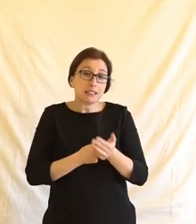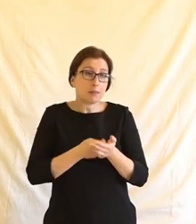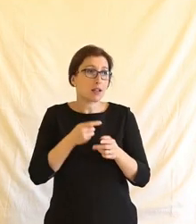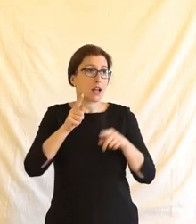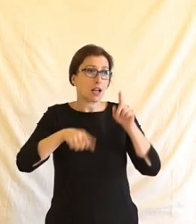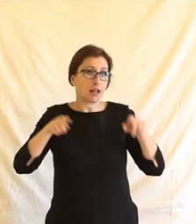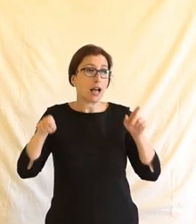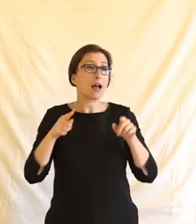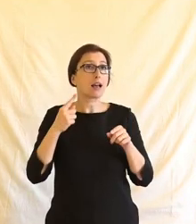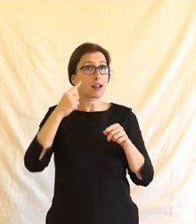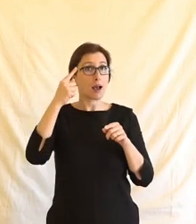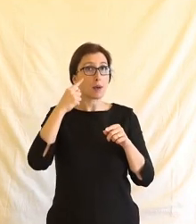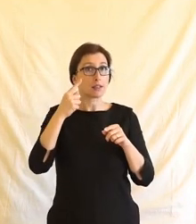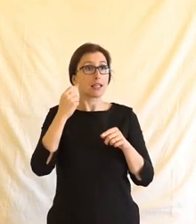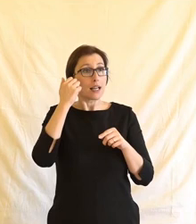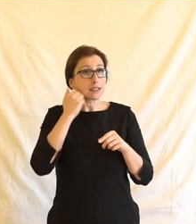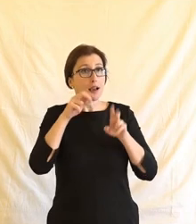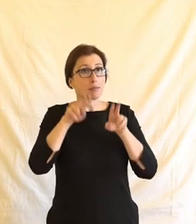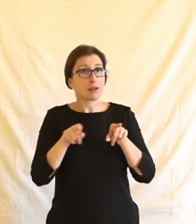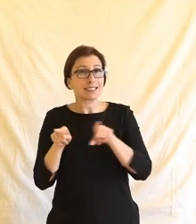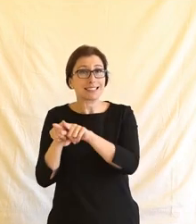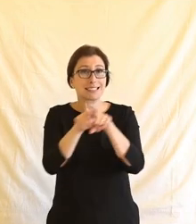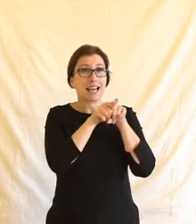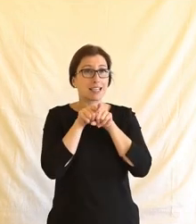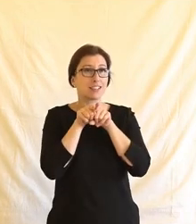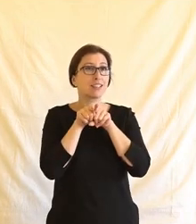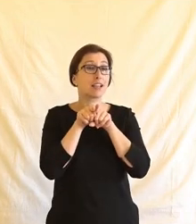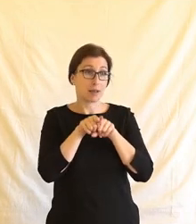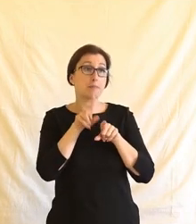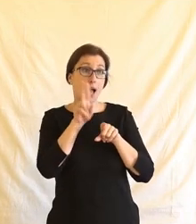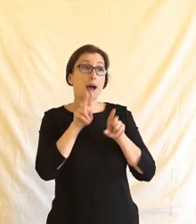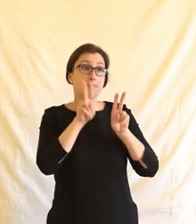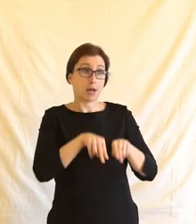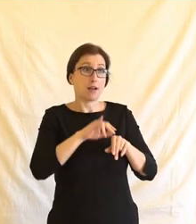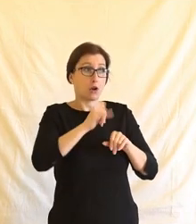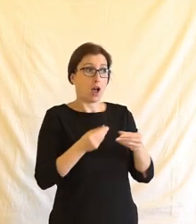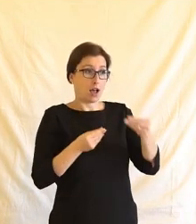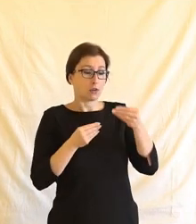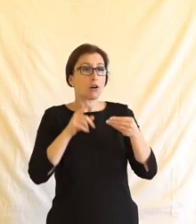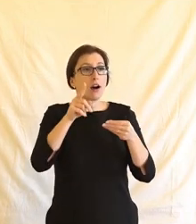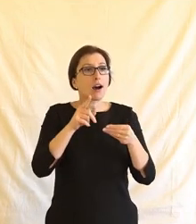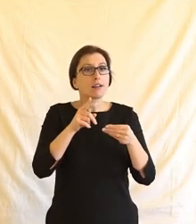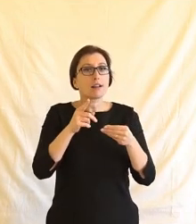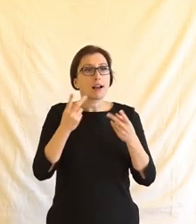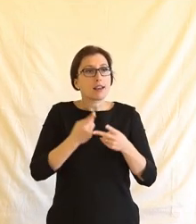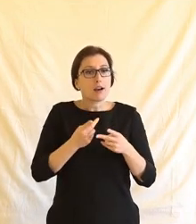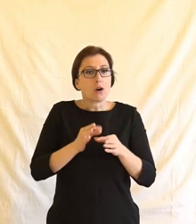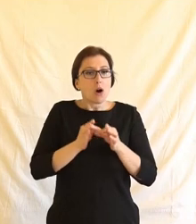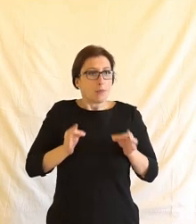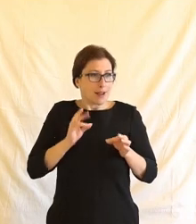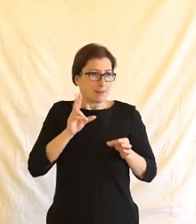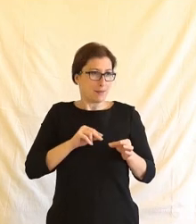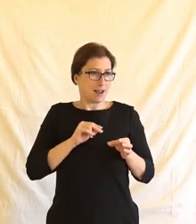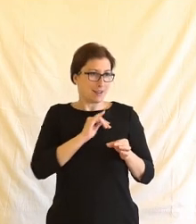jako ta výchozí myšlenka je o tom, že vlastně ne všichni mají stejnou věcnou nebo faktickou možnost ta práva,